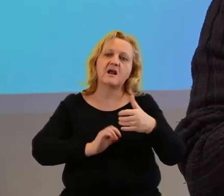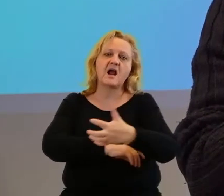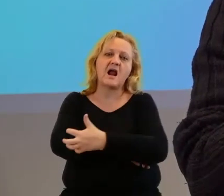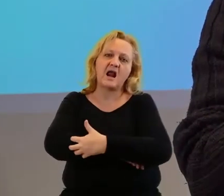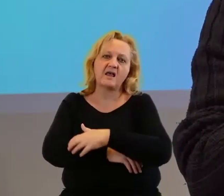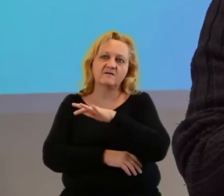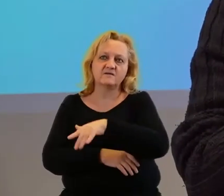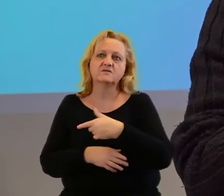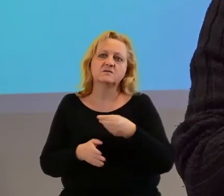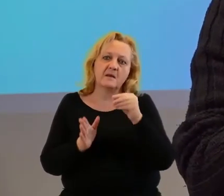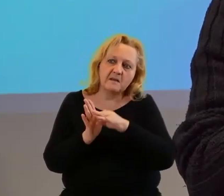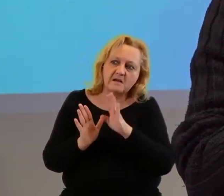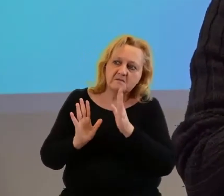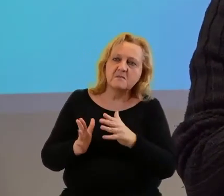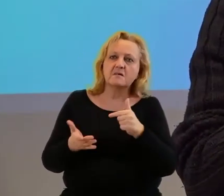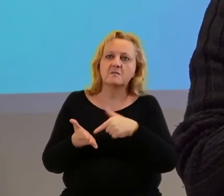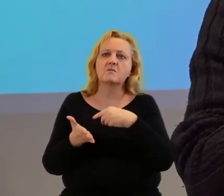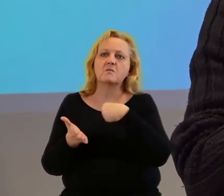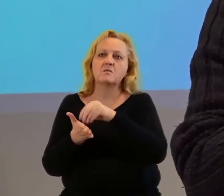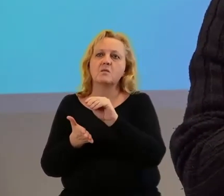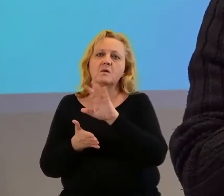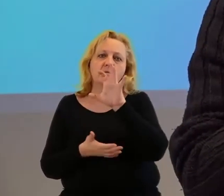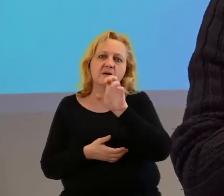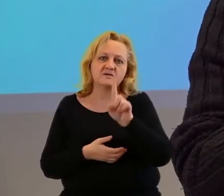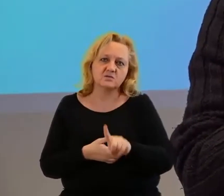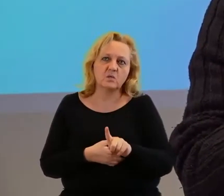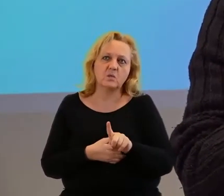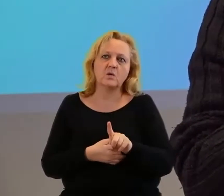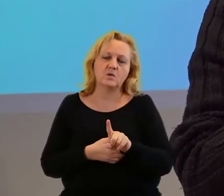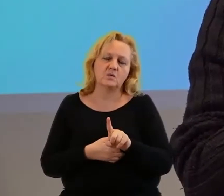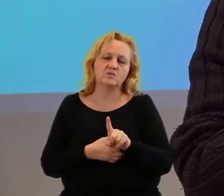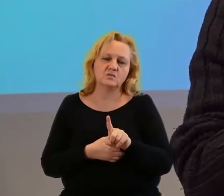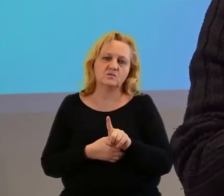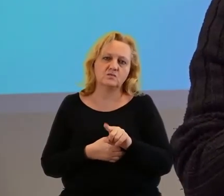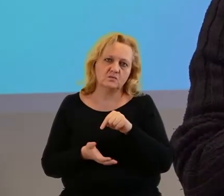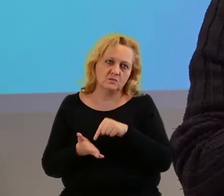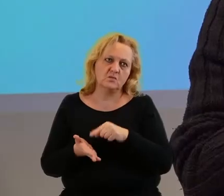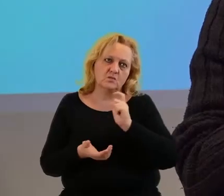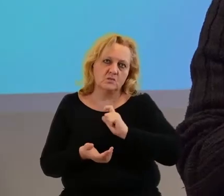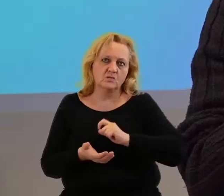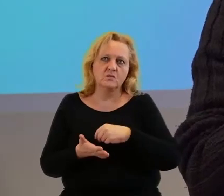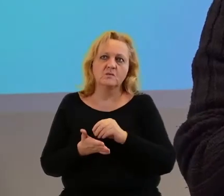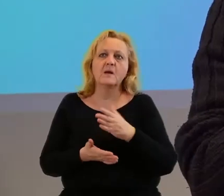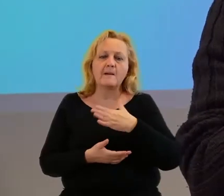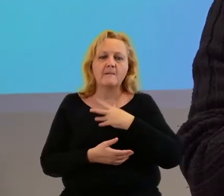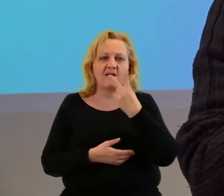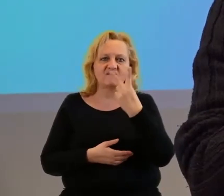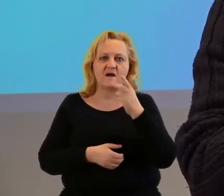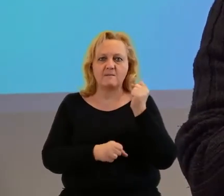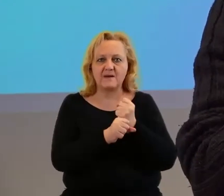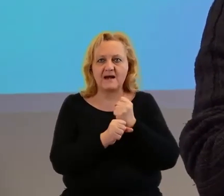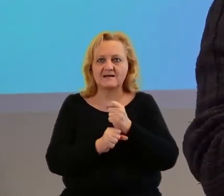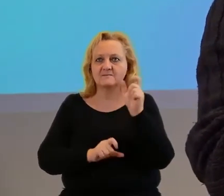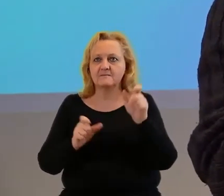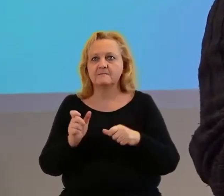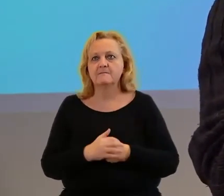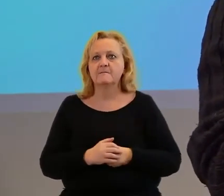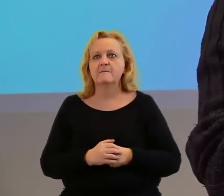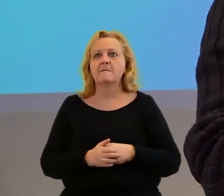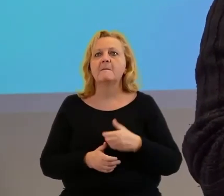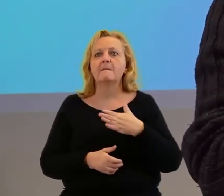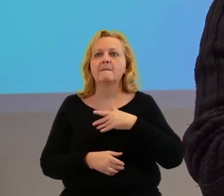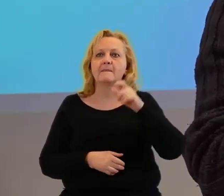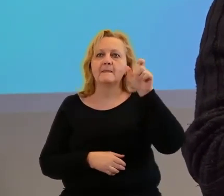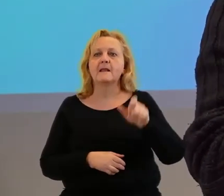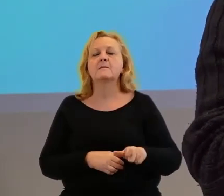Knurów nas bardzo fajnie ugościł, płacimy 500 zł bodajże za to biuro. Mamy dwóch pracowników, mamy pracownika